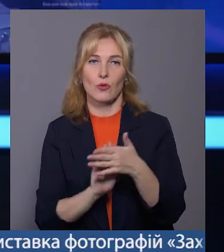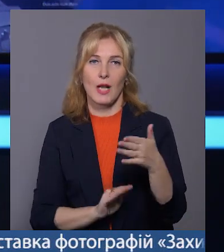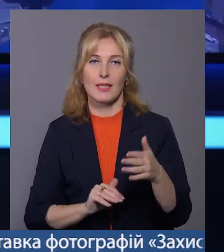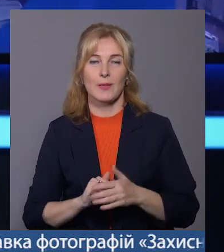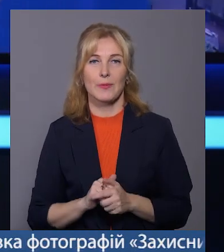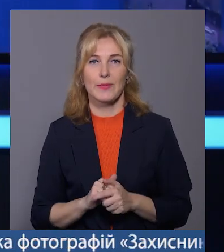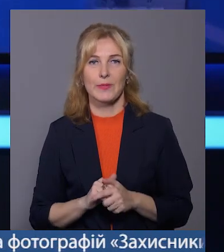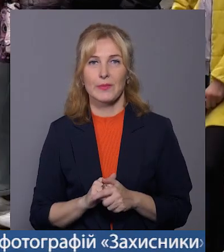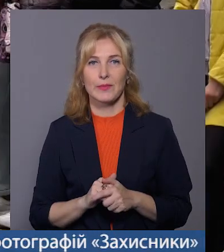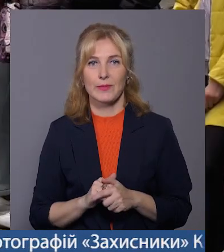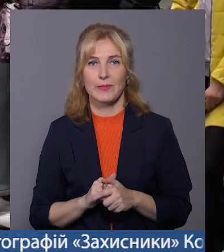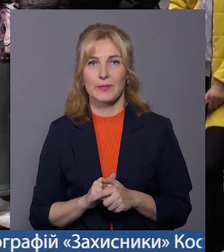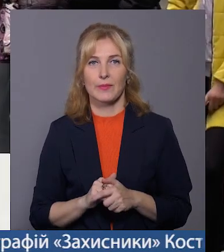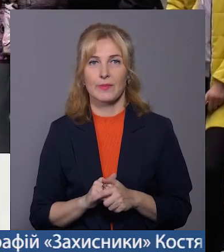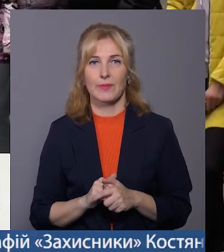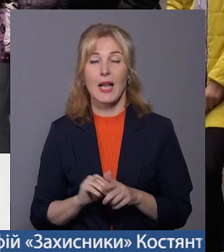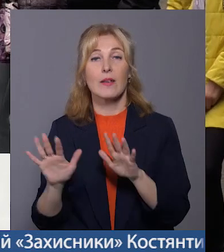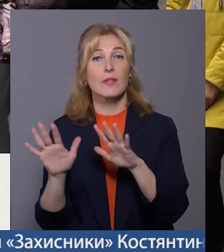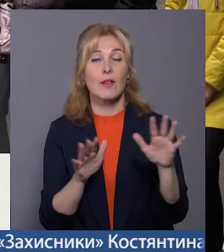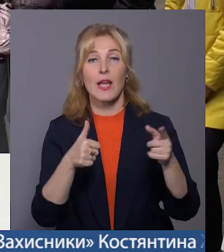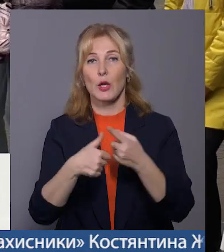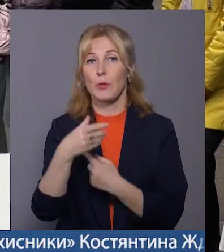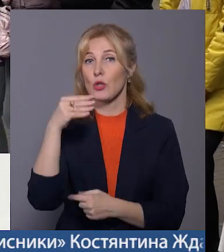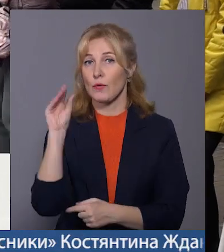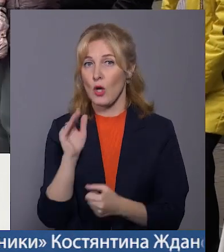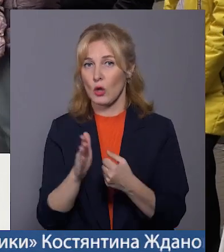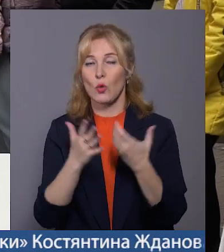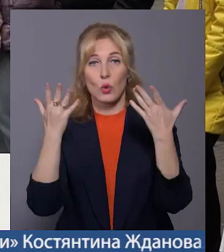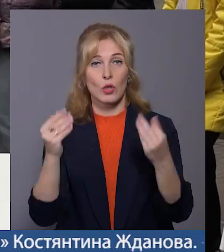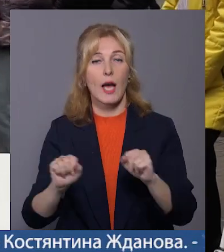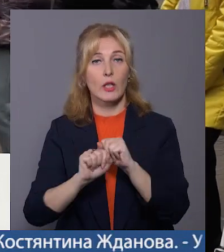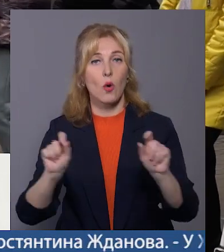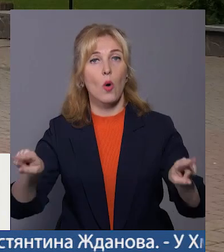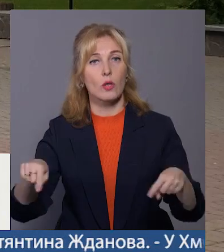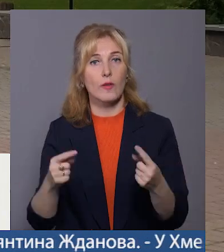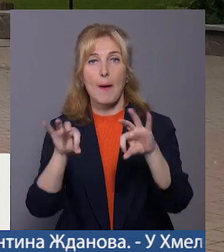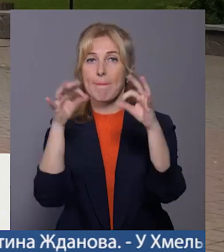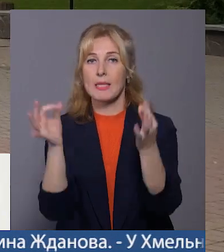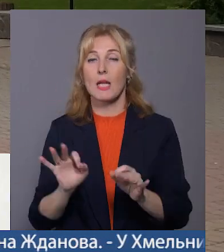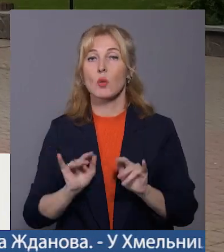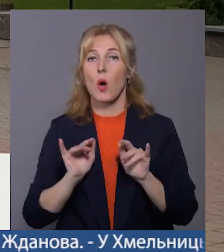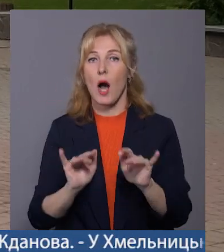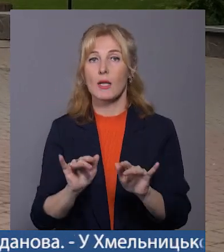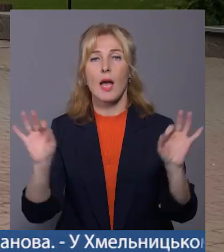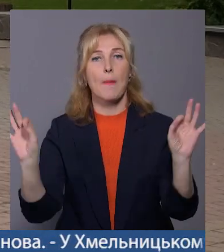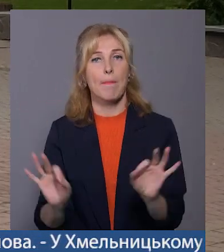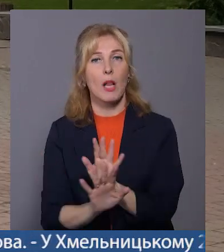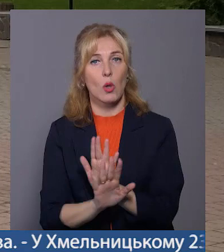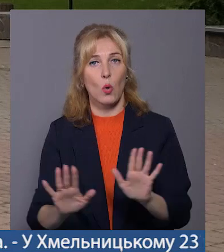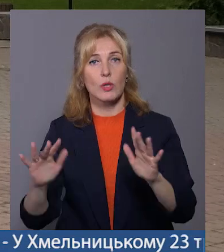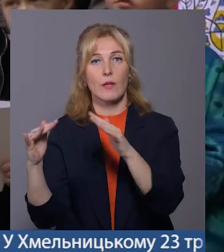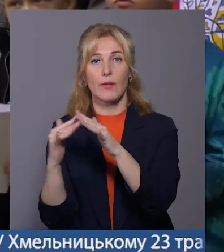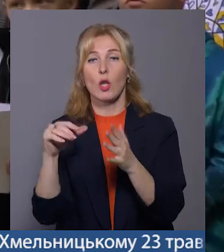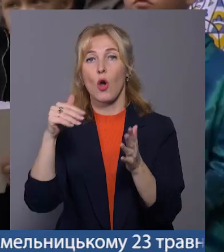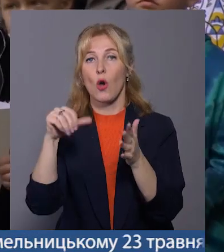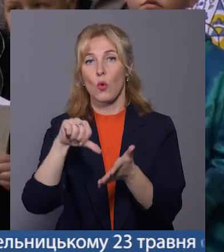Семенюк. В сквері імені Шевченка до Дня Героїв організували мистецьку акцію «Мелодії війни». Участь